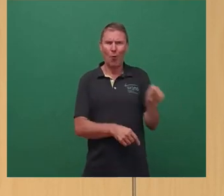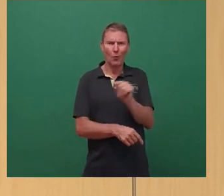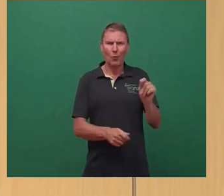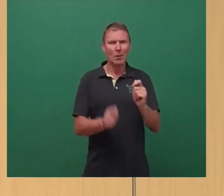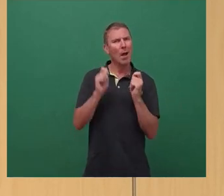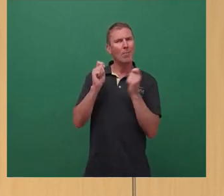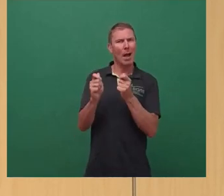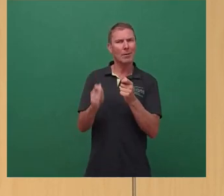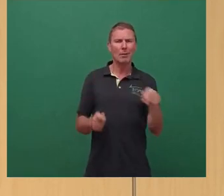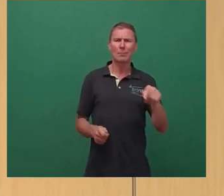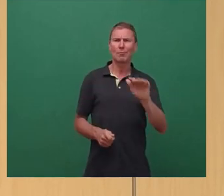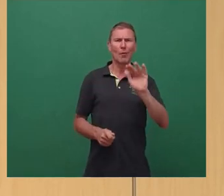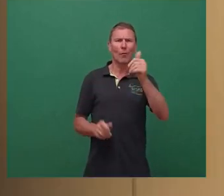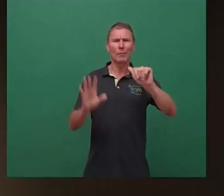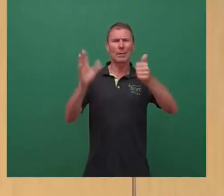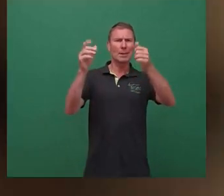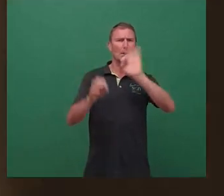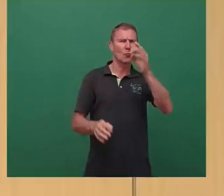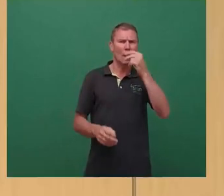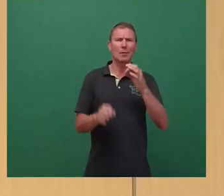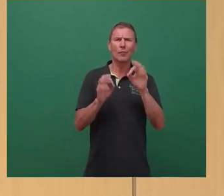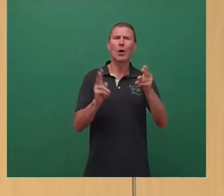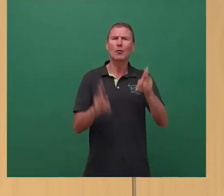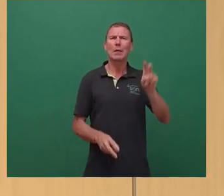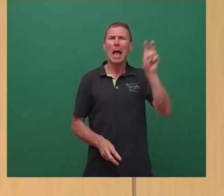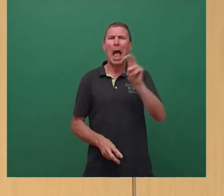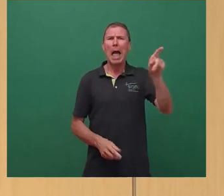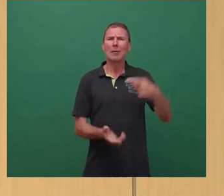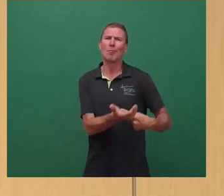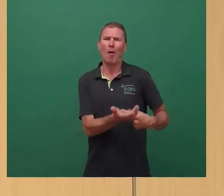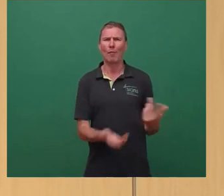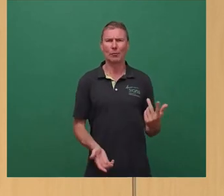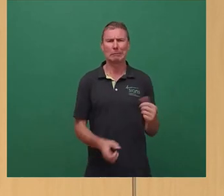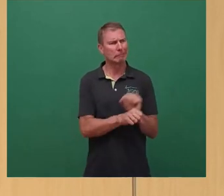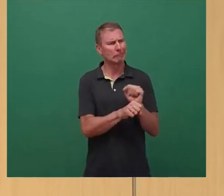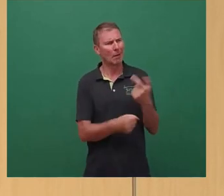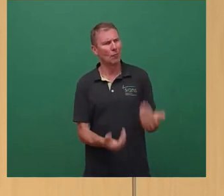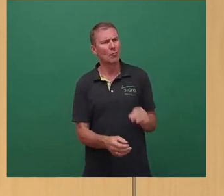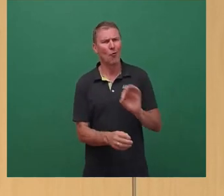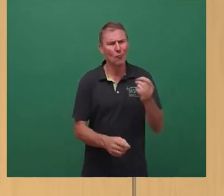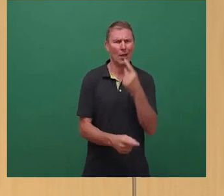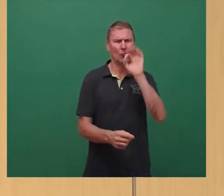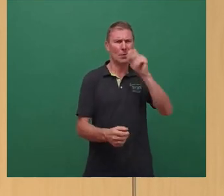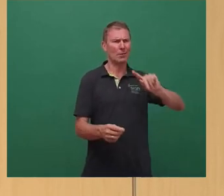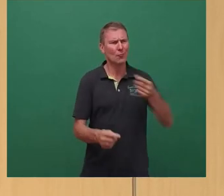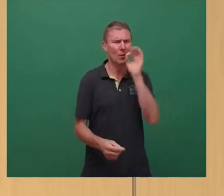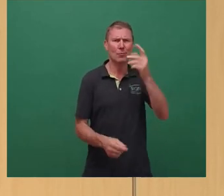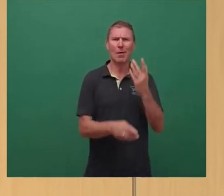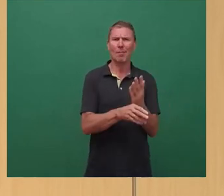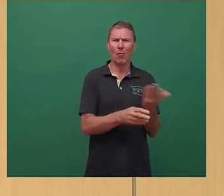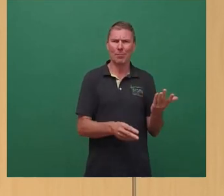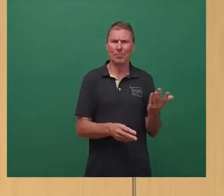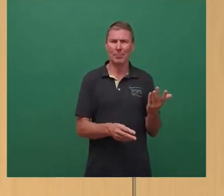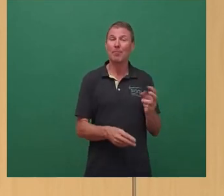das fünfte oder sechste Gutachten für das städtische Klinikum forderte und eisern verteidigte, warum noch ein Gutachten notwendig sei. Beim